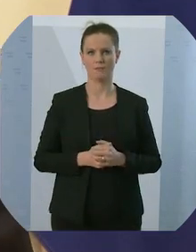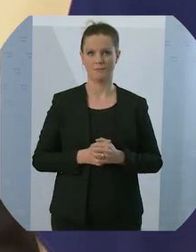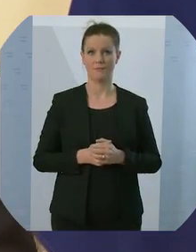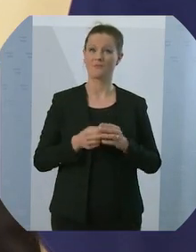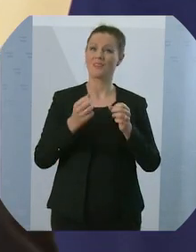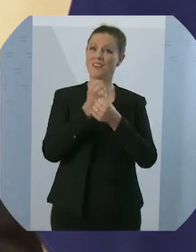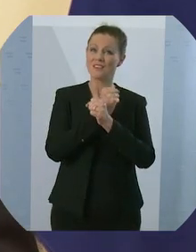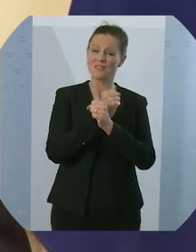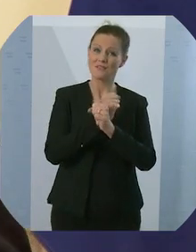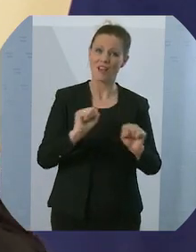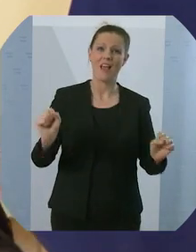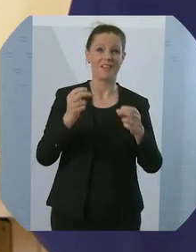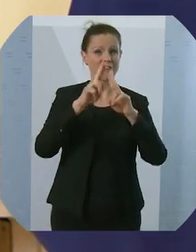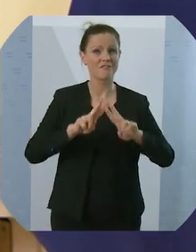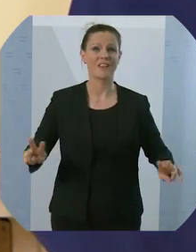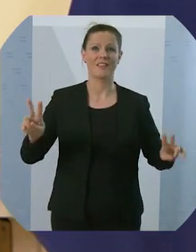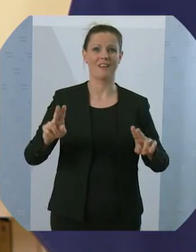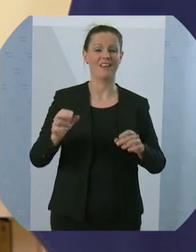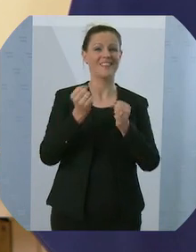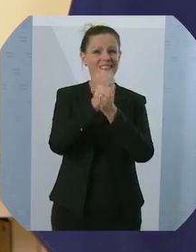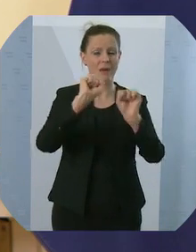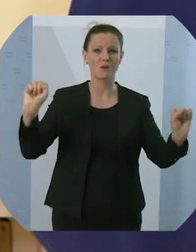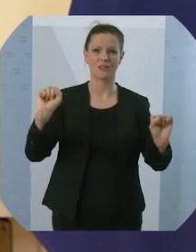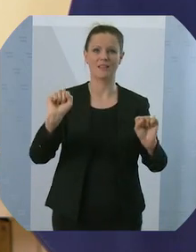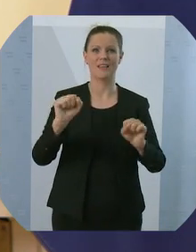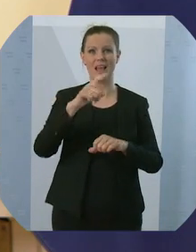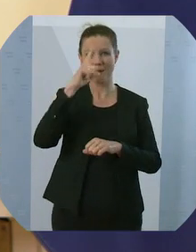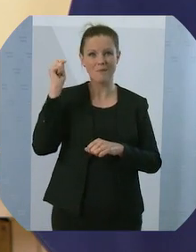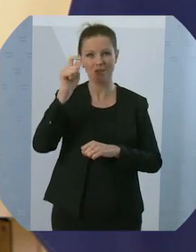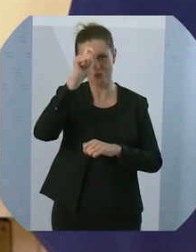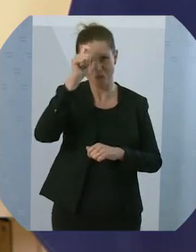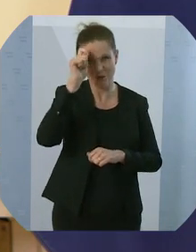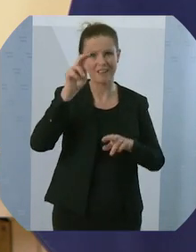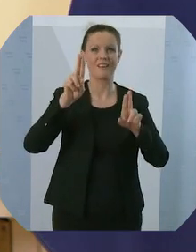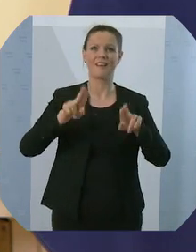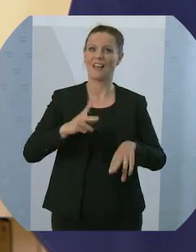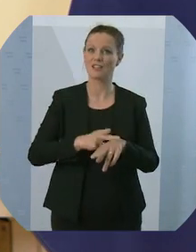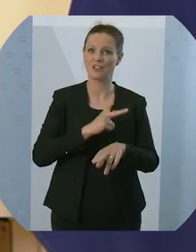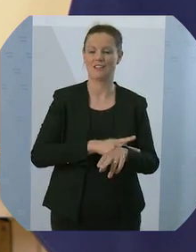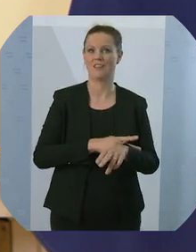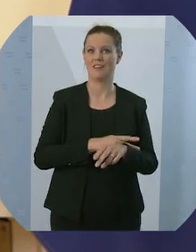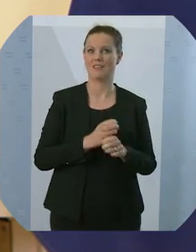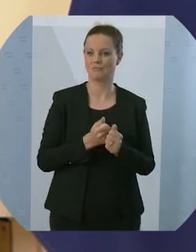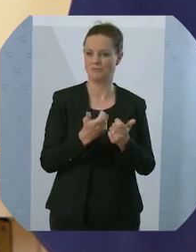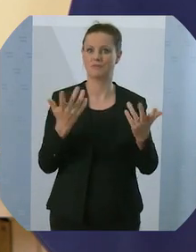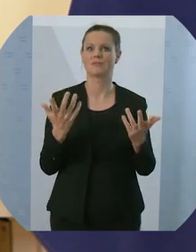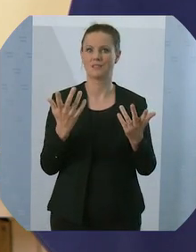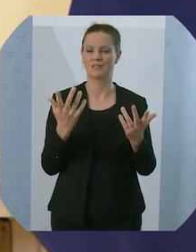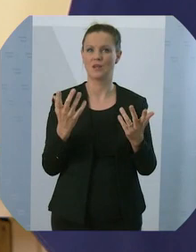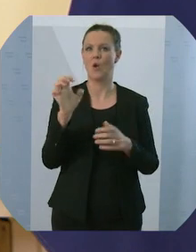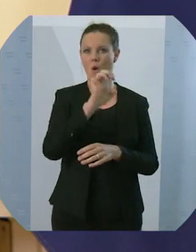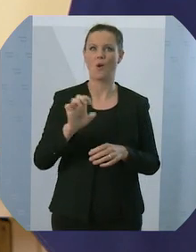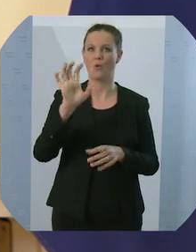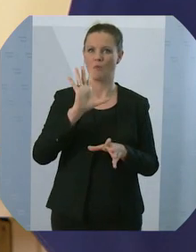Menschenwürde, Menschenrechte und Rechtsstaatlichkeit. Dafür steht Europa und die Union. Und all das hat